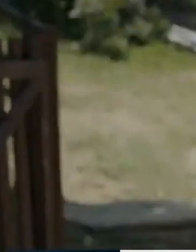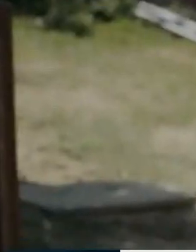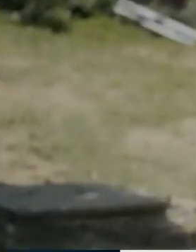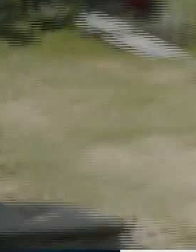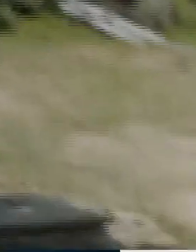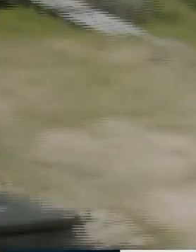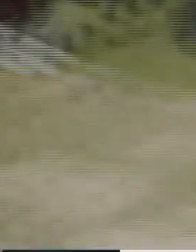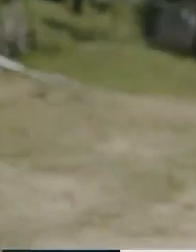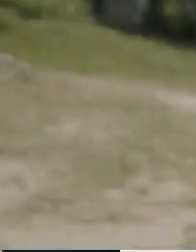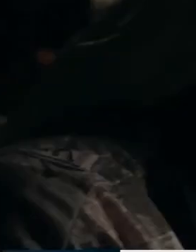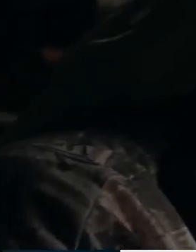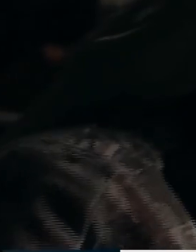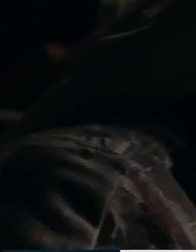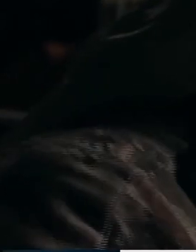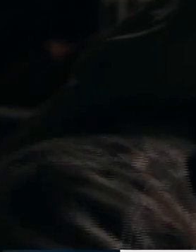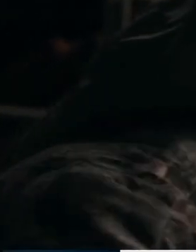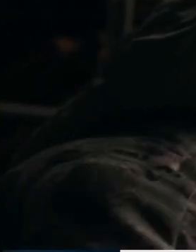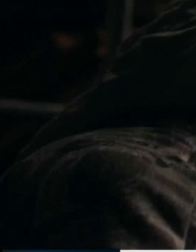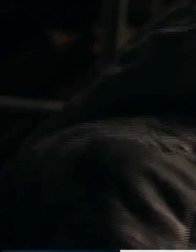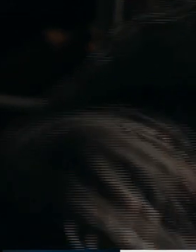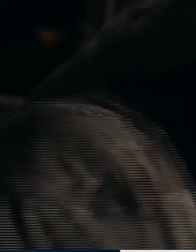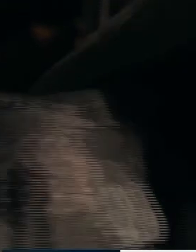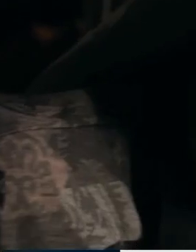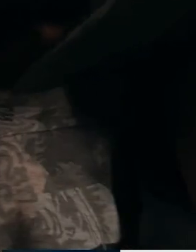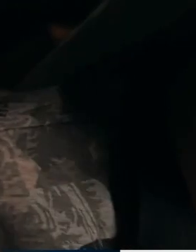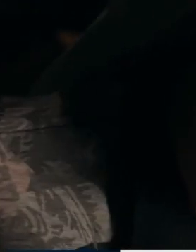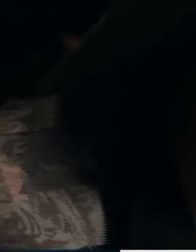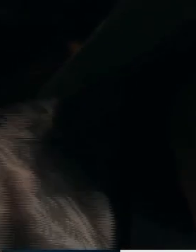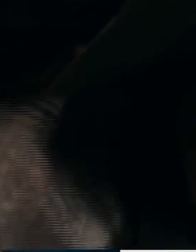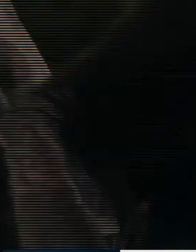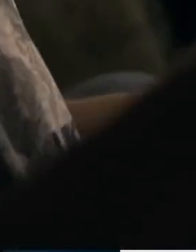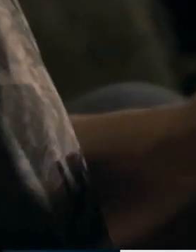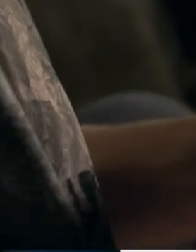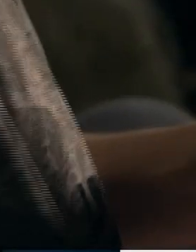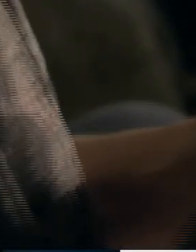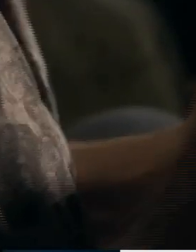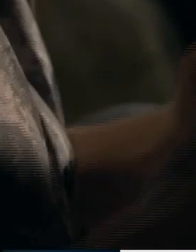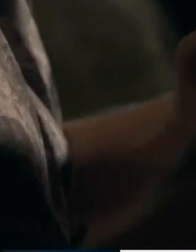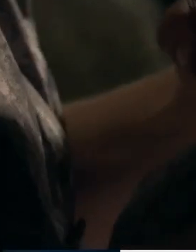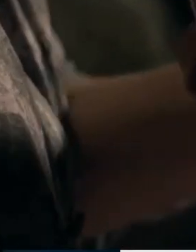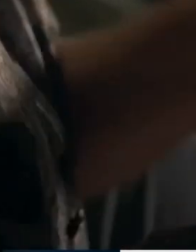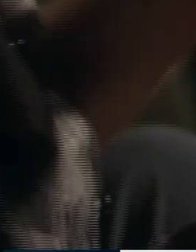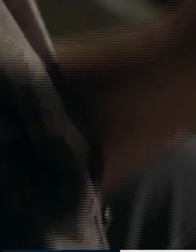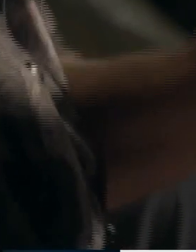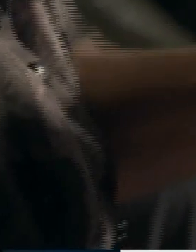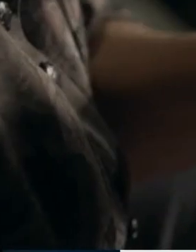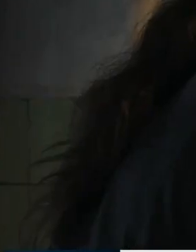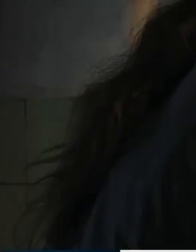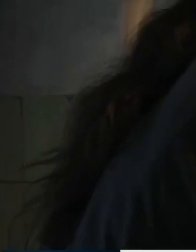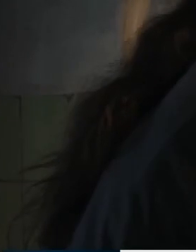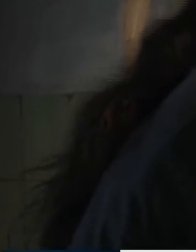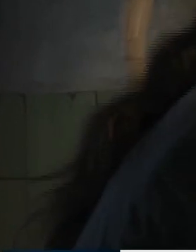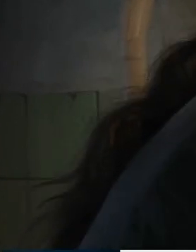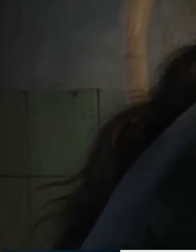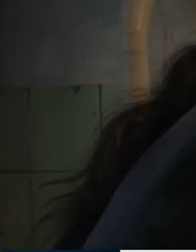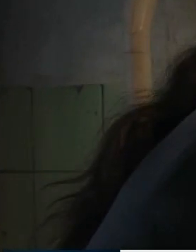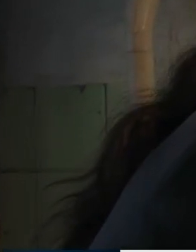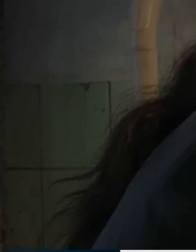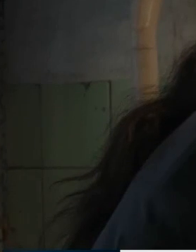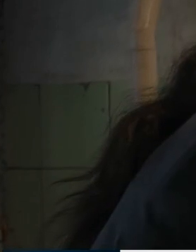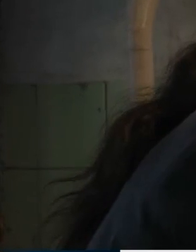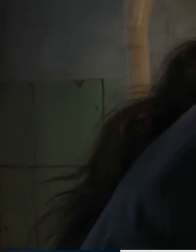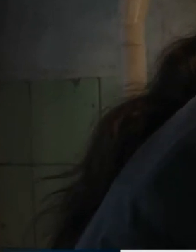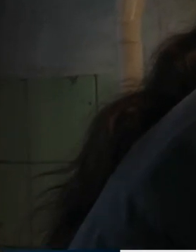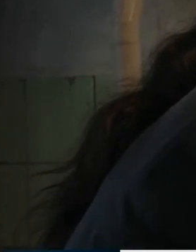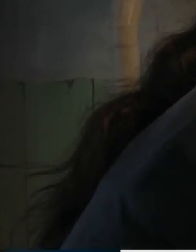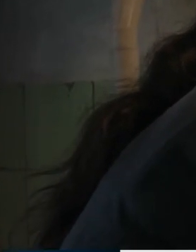qëmime punu shumë në këtë rrug edhe po vet hyrja në pesumet që në dërë pesumet filmat më të